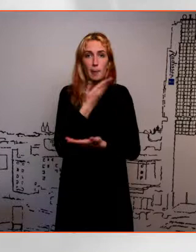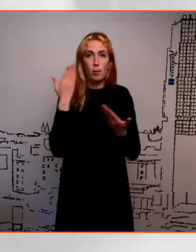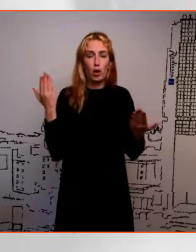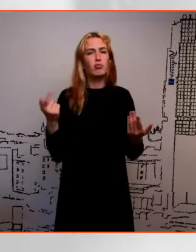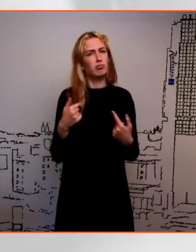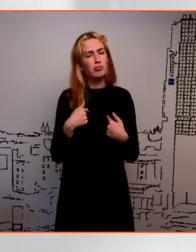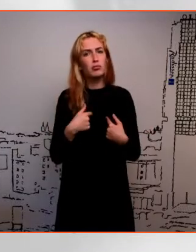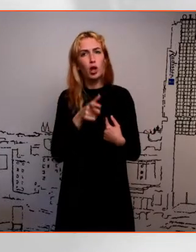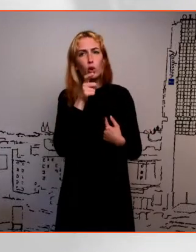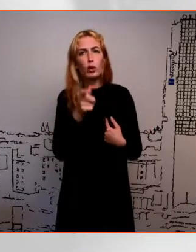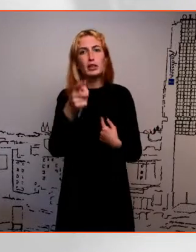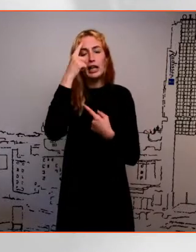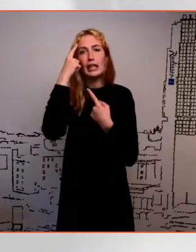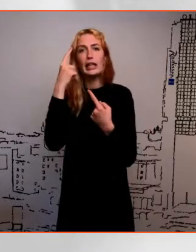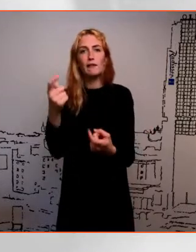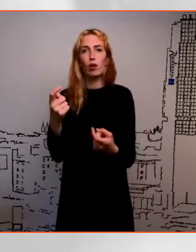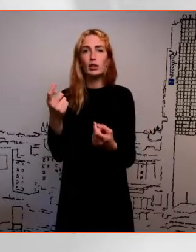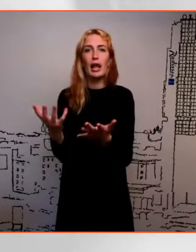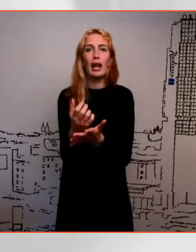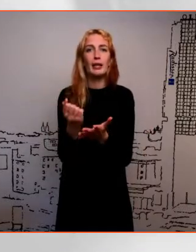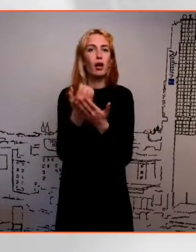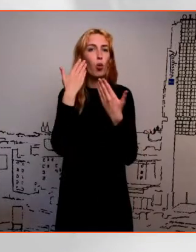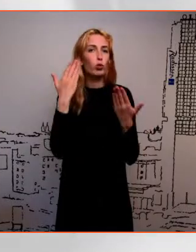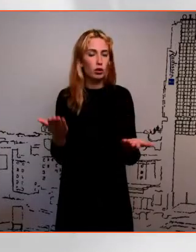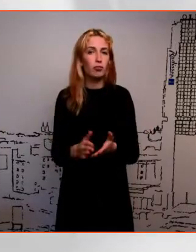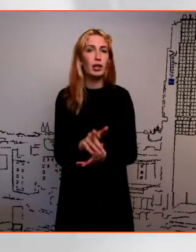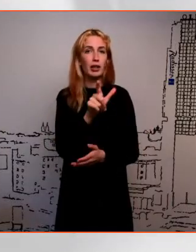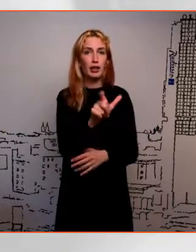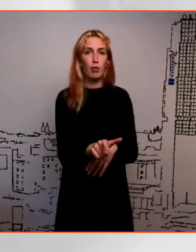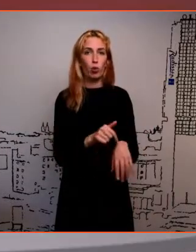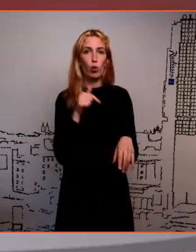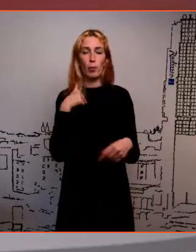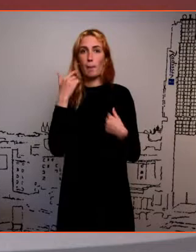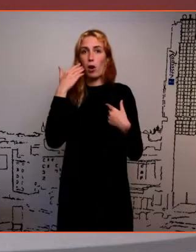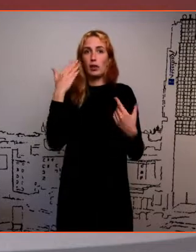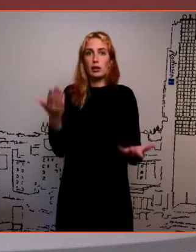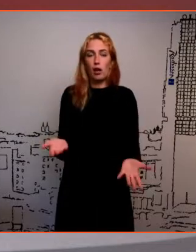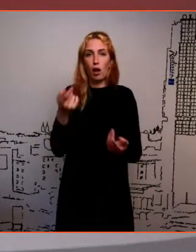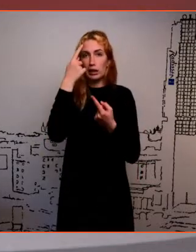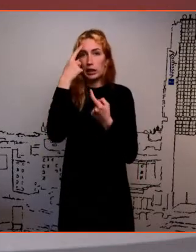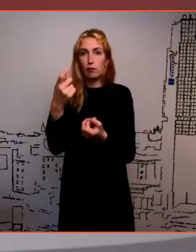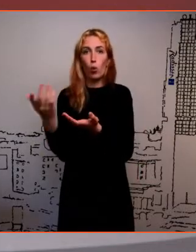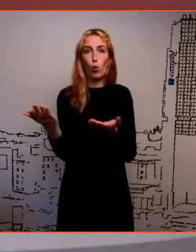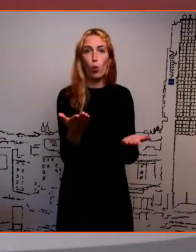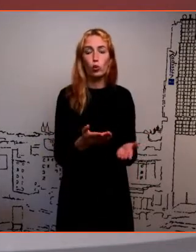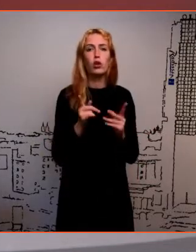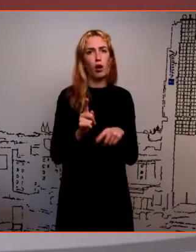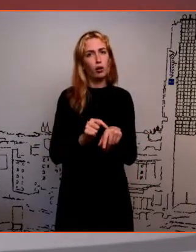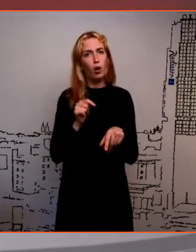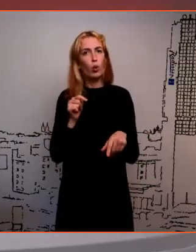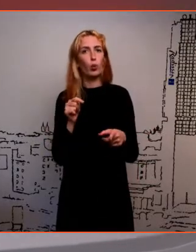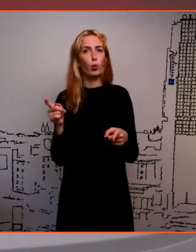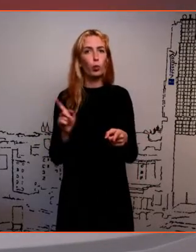ütleksin, et ei osata seda infot üles leida, et inimene tajub, et ta ei tea, kus see info on, aga ta tajub ka seda,